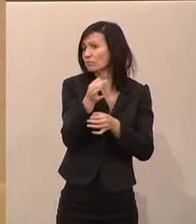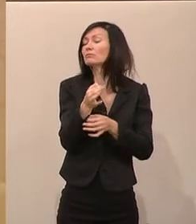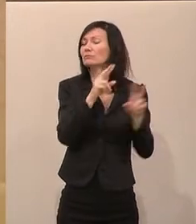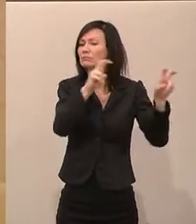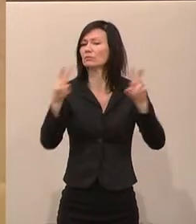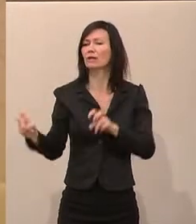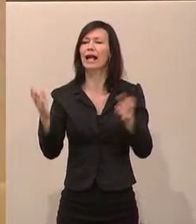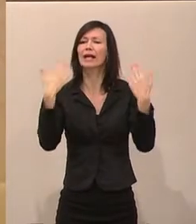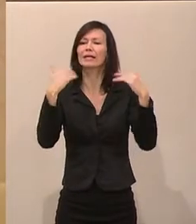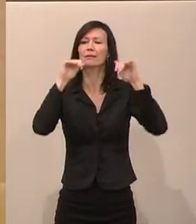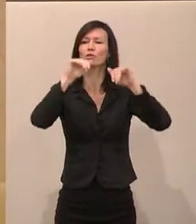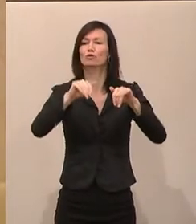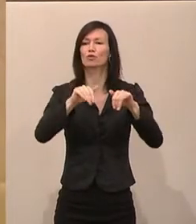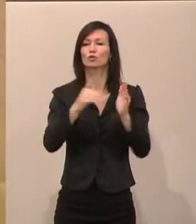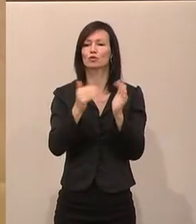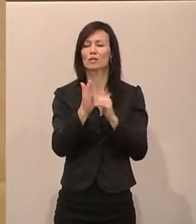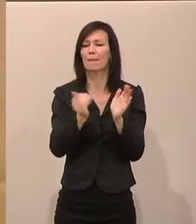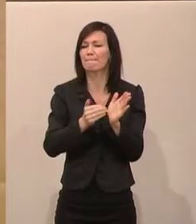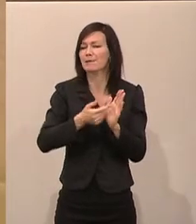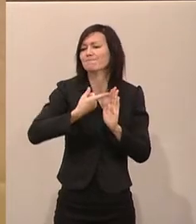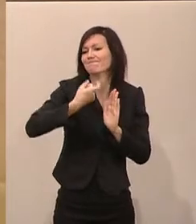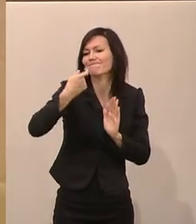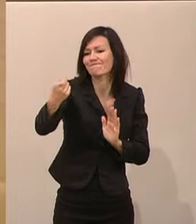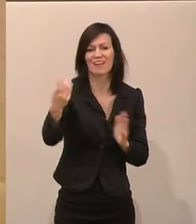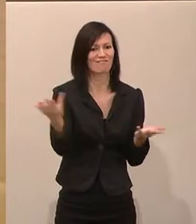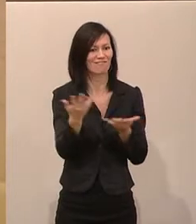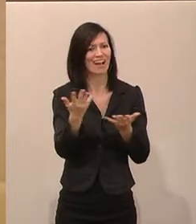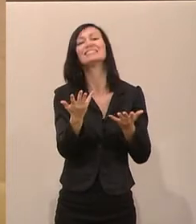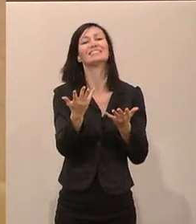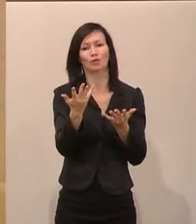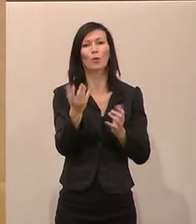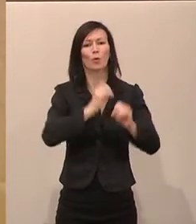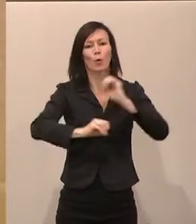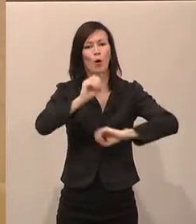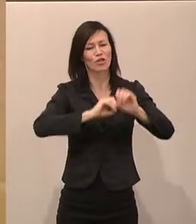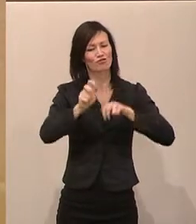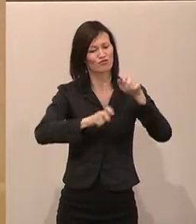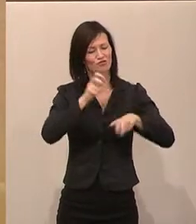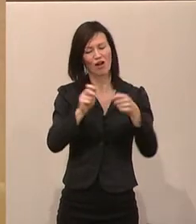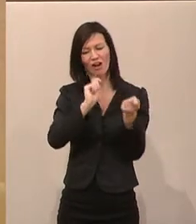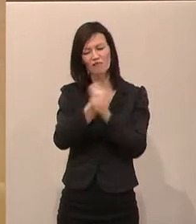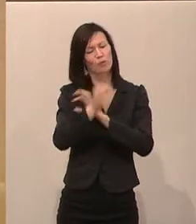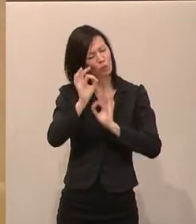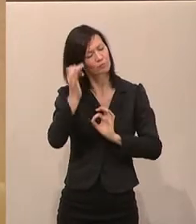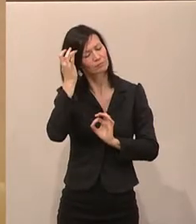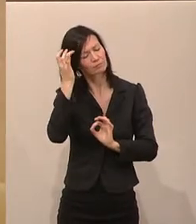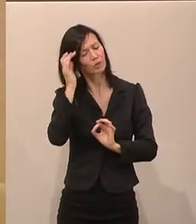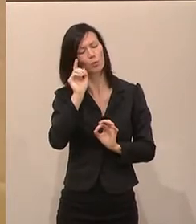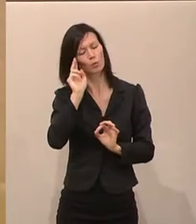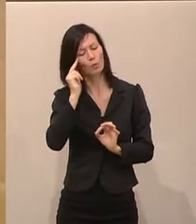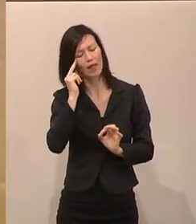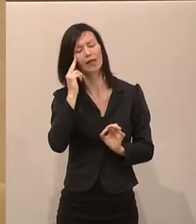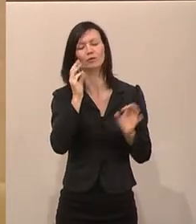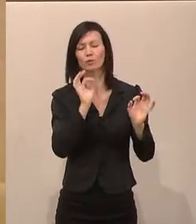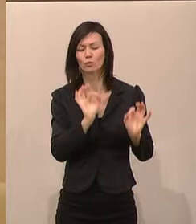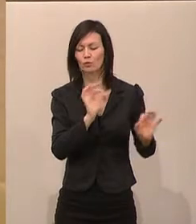Klimaschutzsysteme brauchen Anreizsysteme. Der beste Anreiz ist eine ökologische Steuerreform, die gut durchdacht, gut vorbereitet ist,